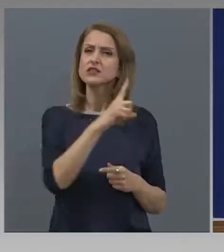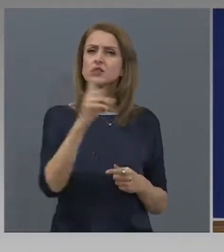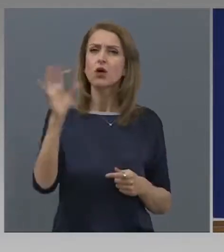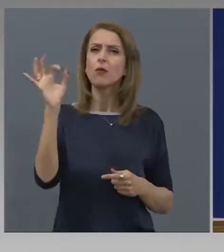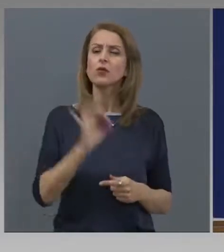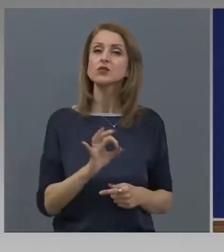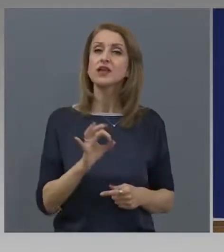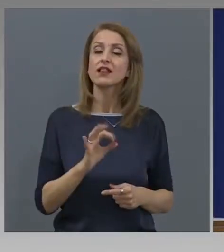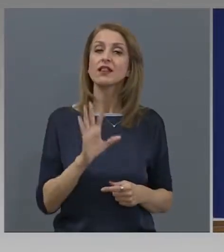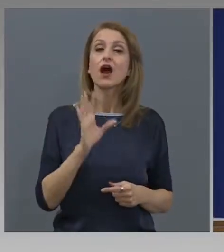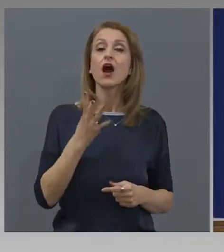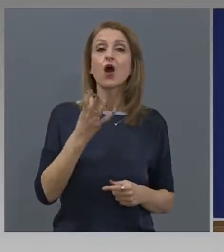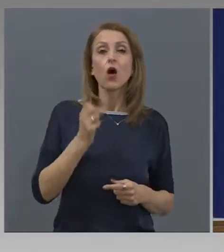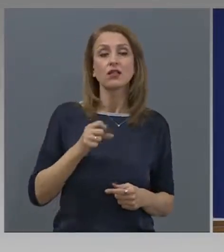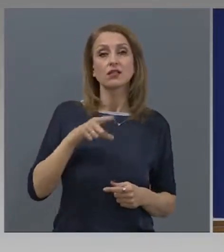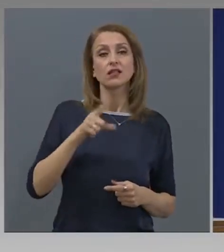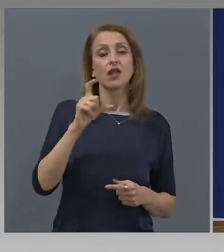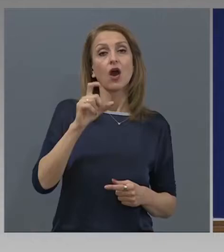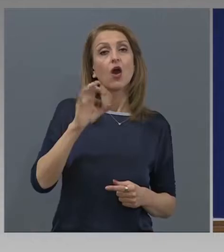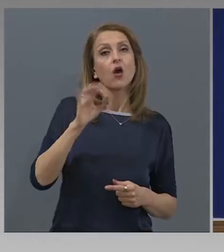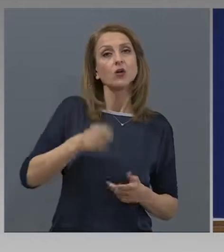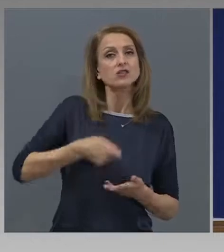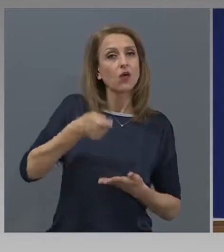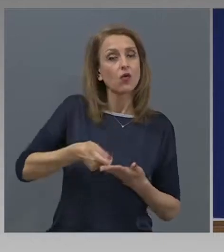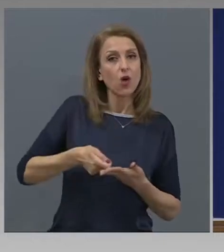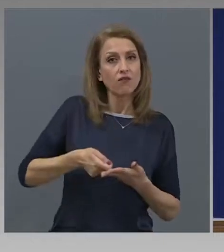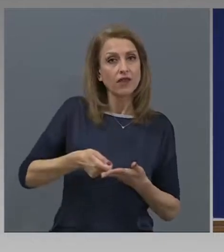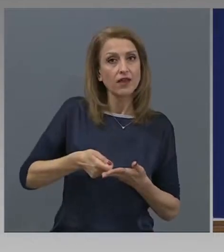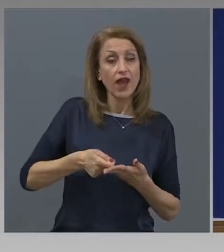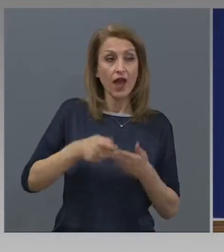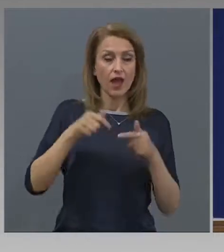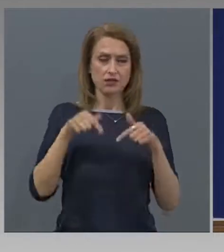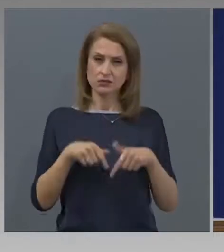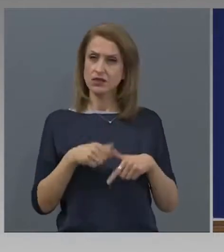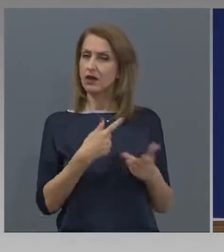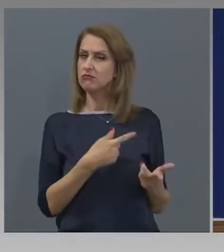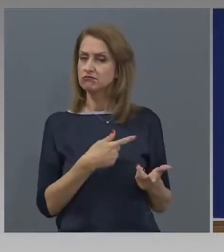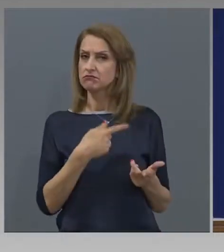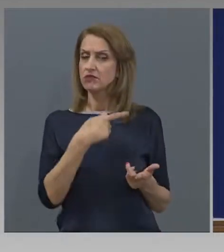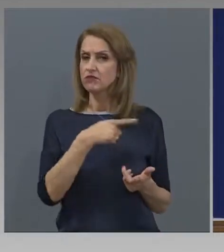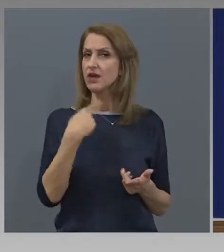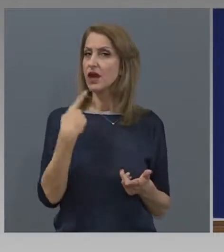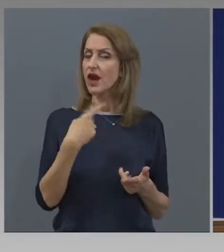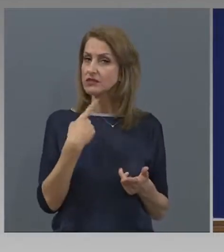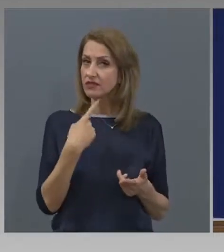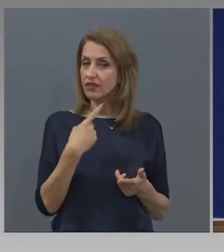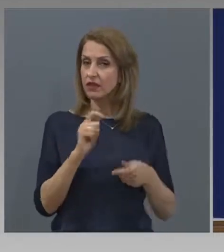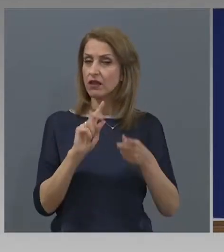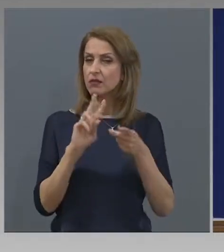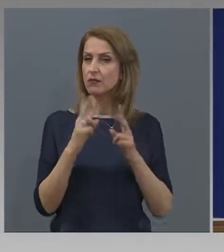осигуровките от страна на държавата. Сега излиза, че вие в постановление ще